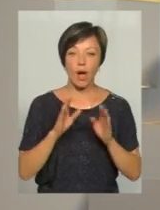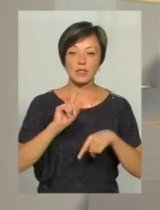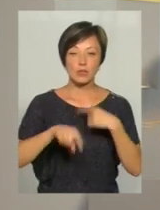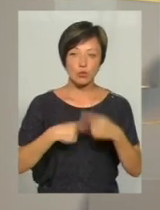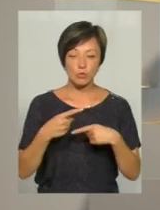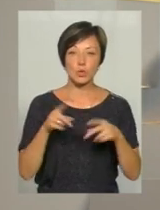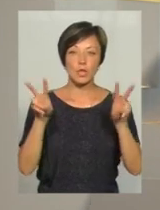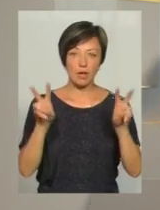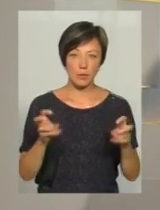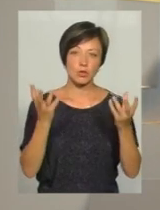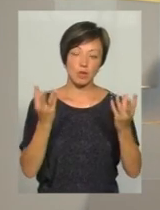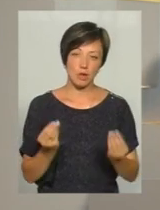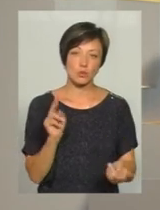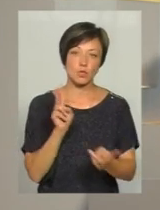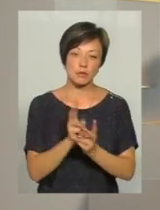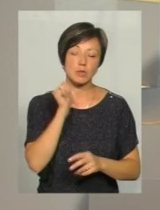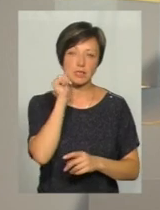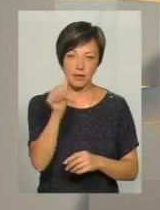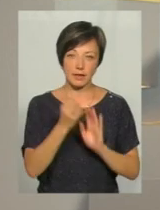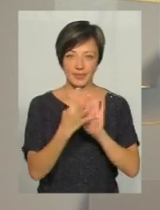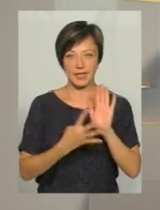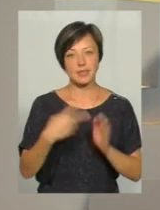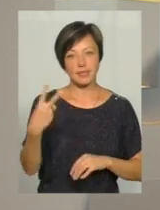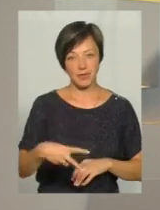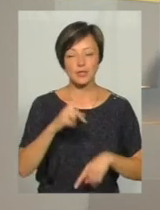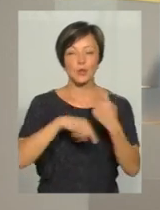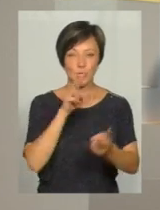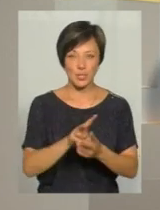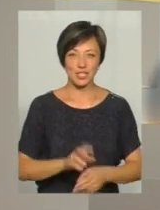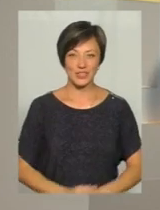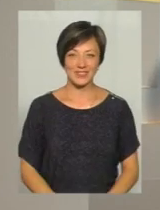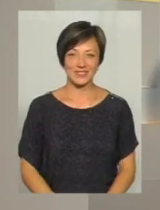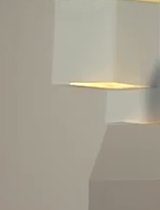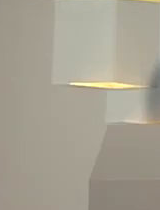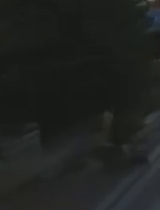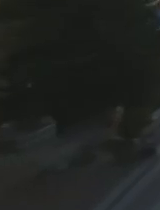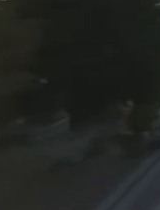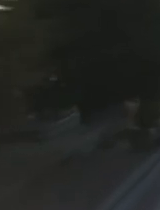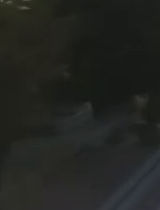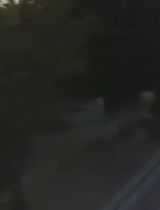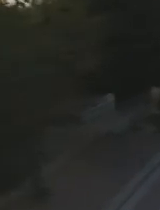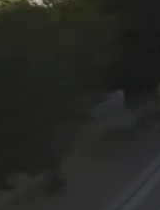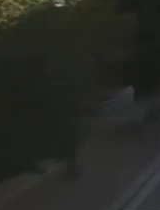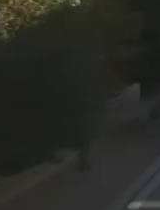наступною темою дня ми вже зустрінемося завтра о 19.20. До зустрічі! Дякую!